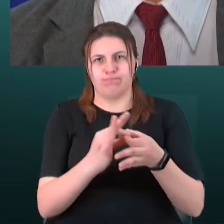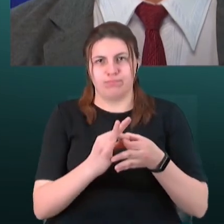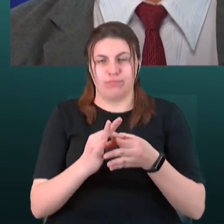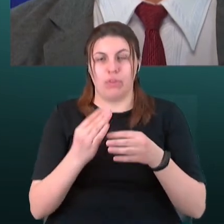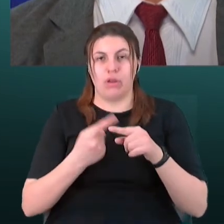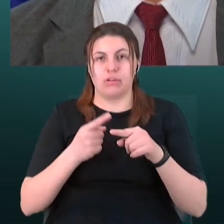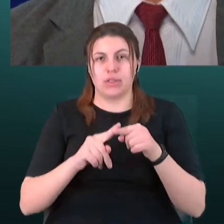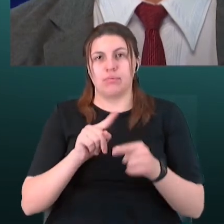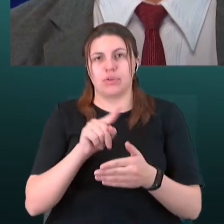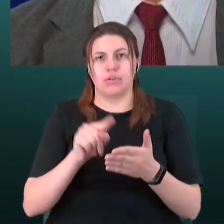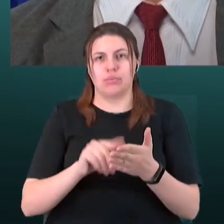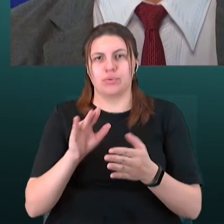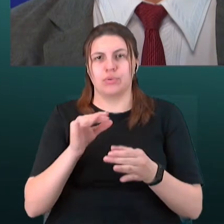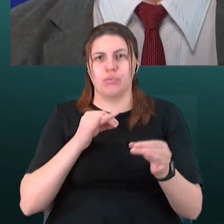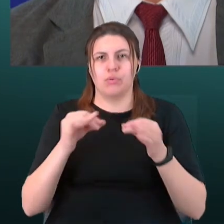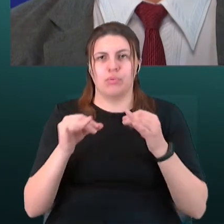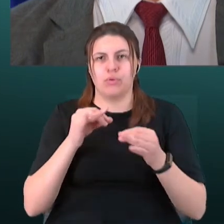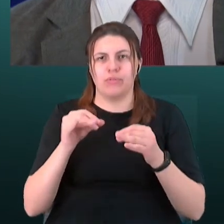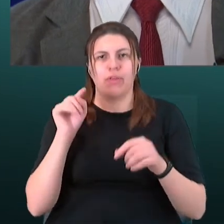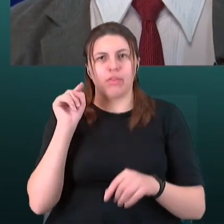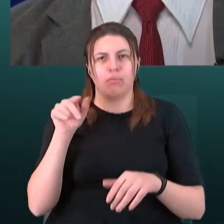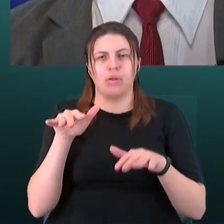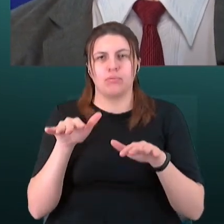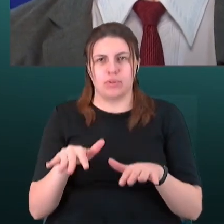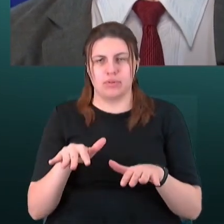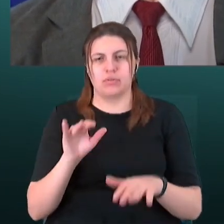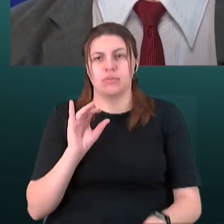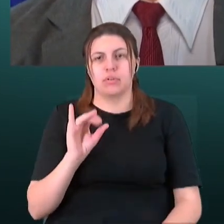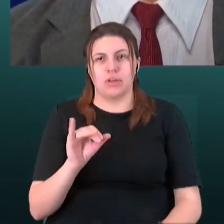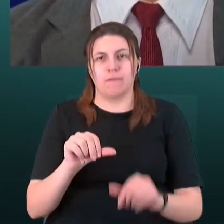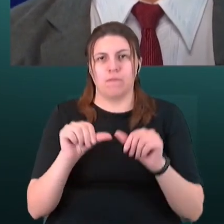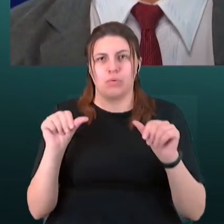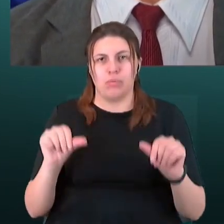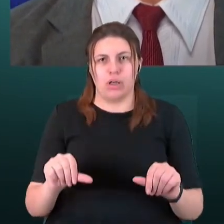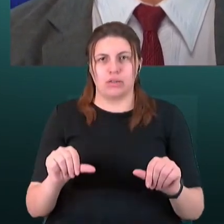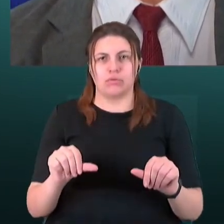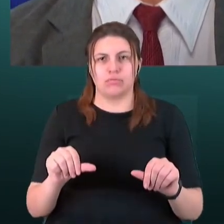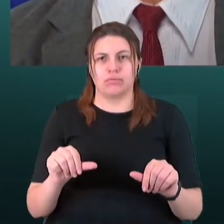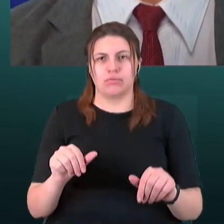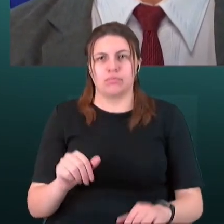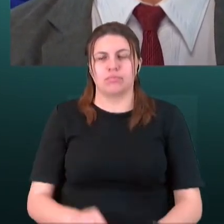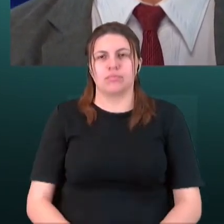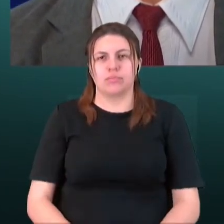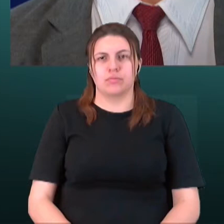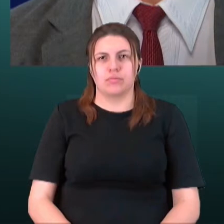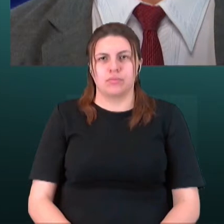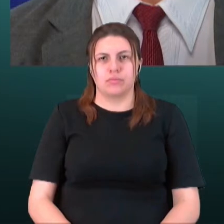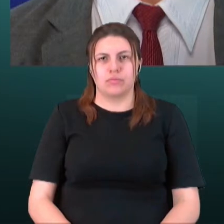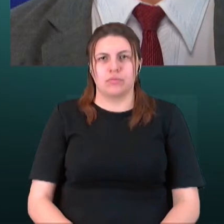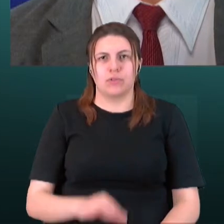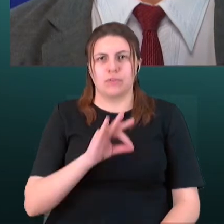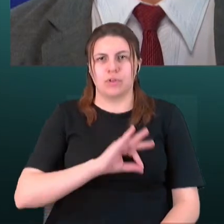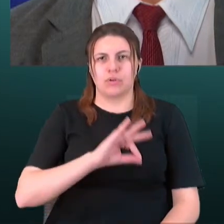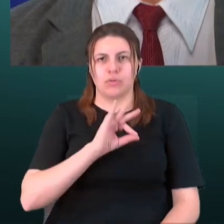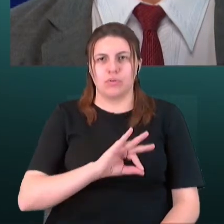поговорювати безпосередньо там на місці і формат використовування цієї